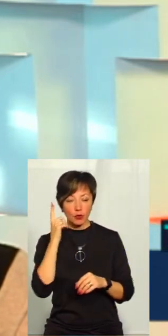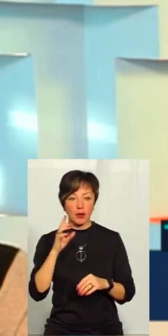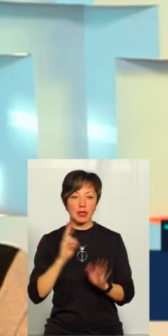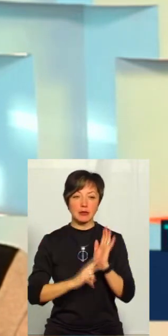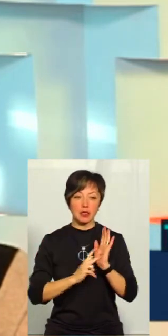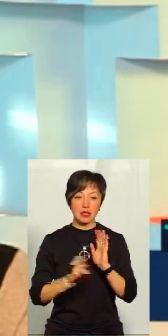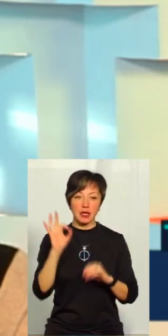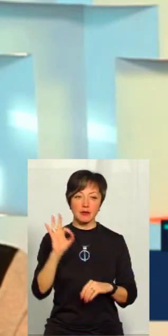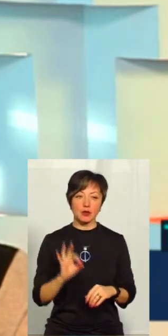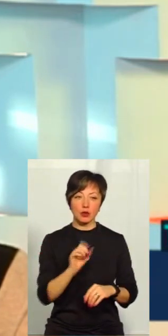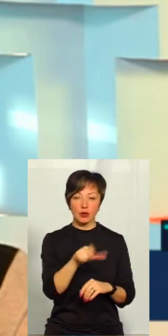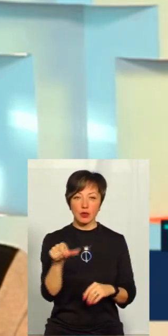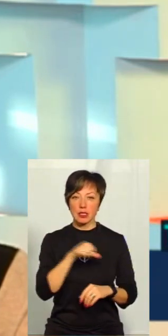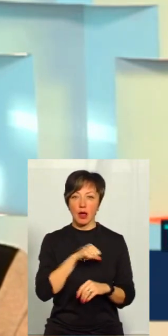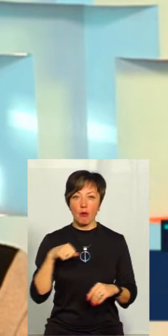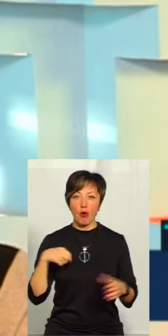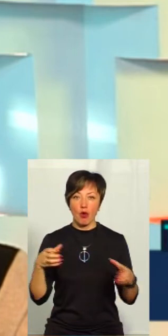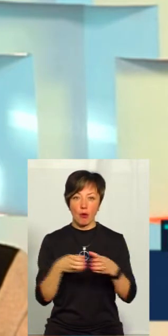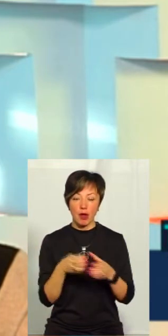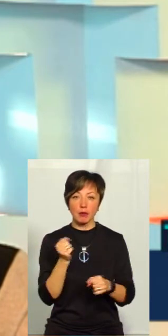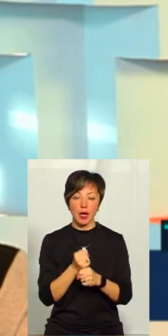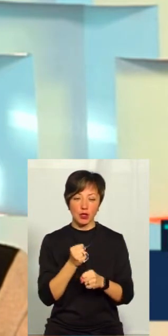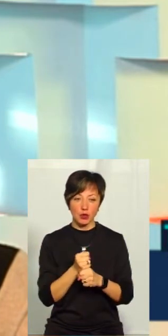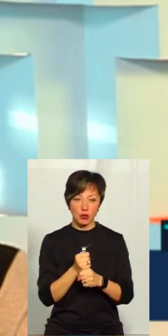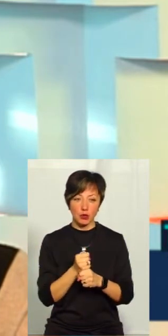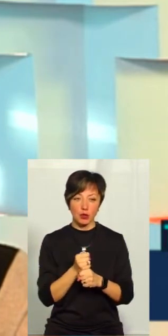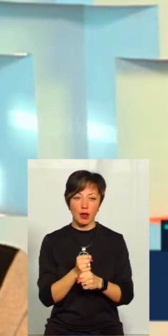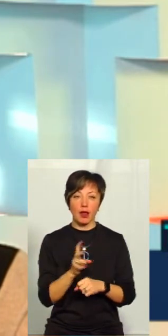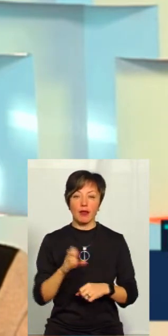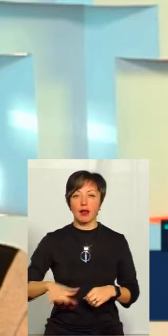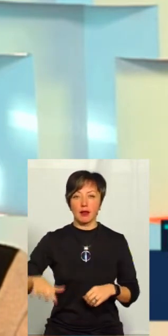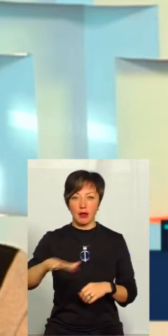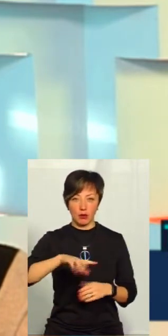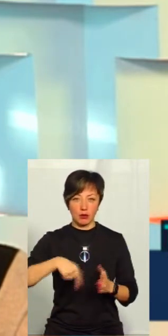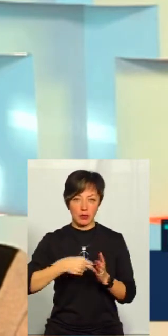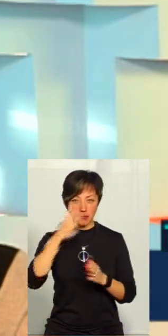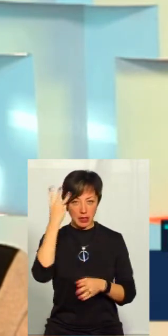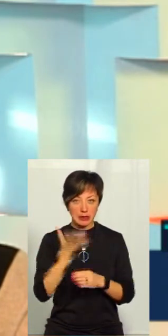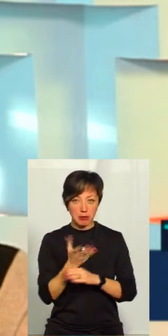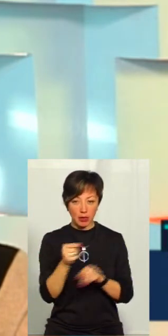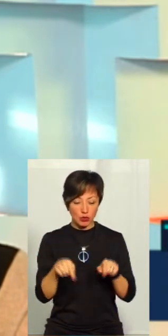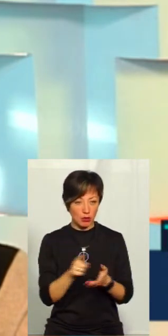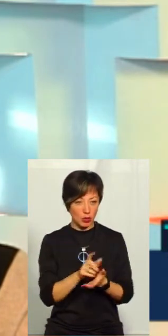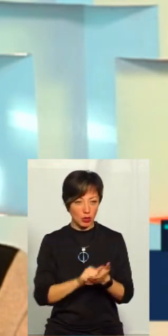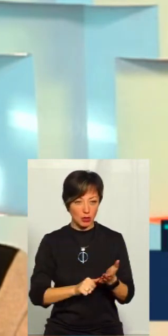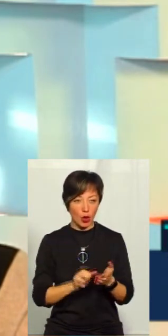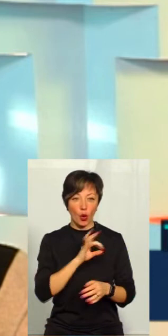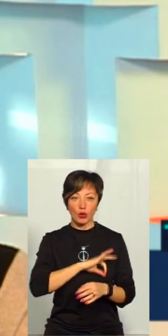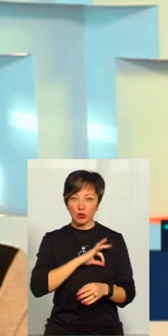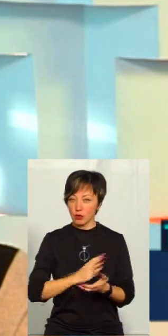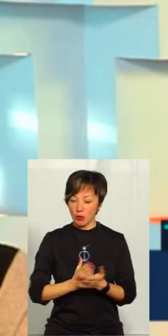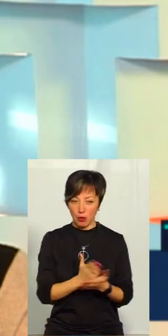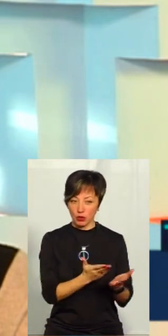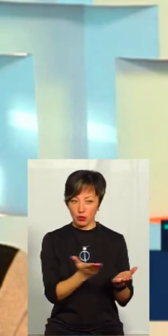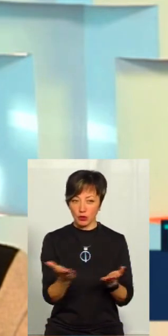відсотків 70 мешканців самої громади працюють на території міста Хмельницька, сплачують сюди податки, користуються